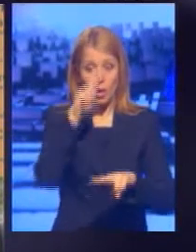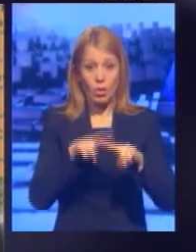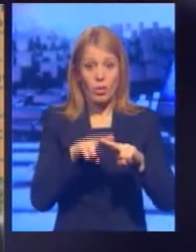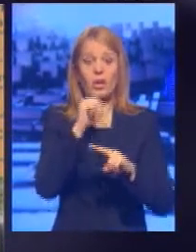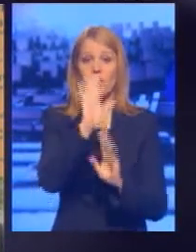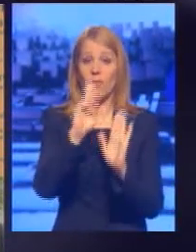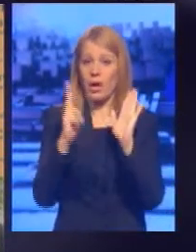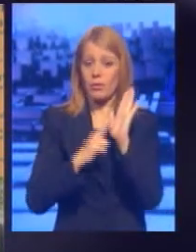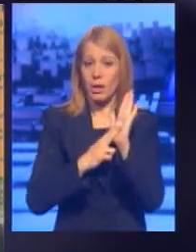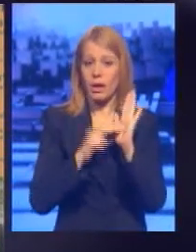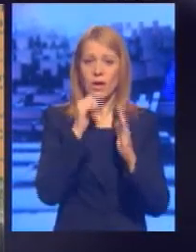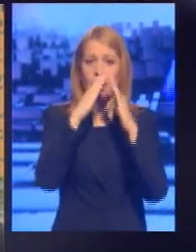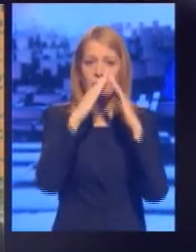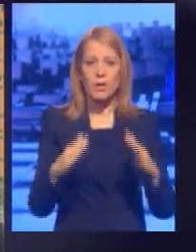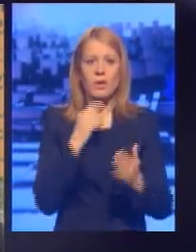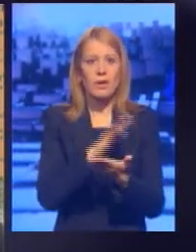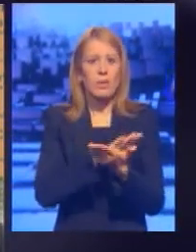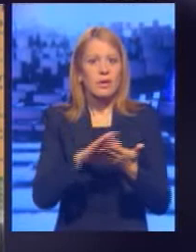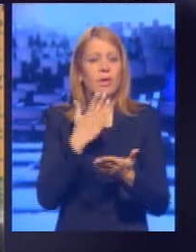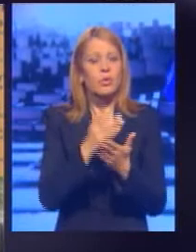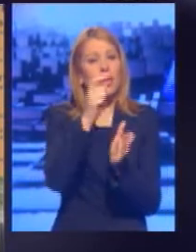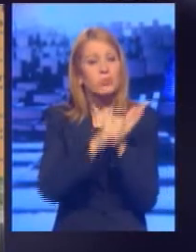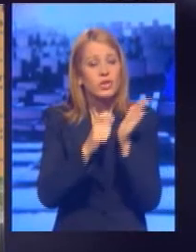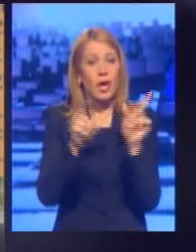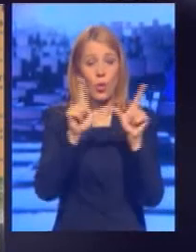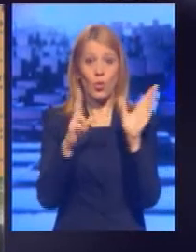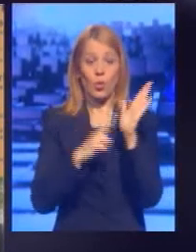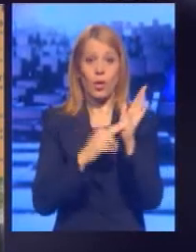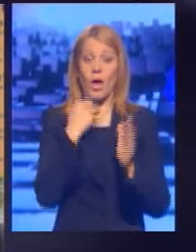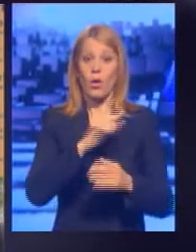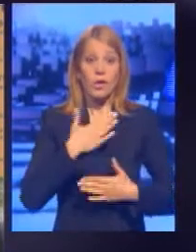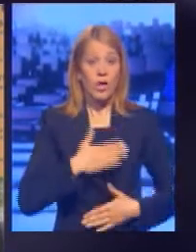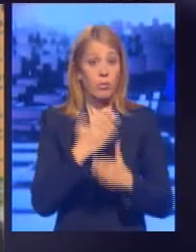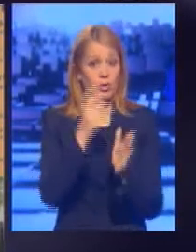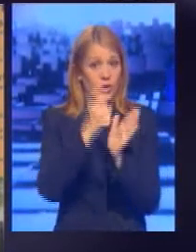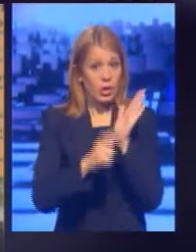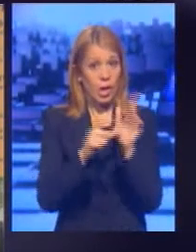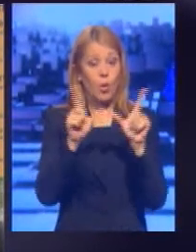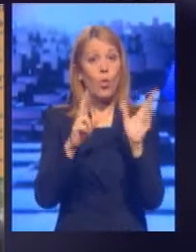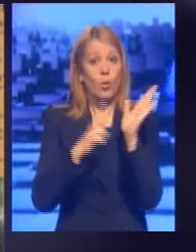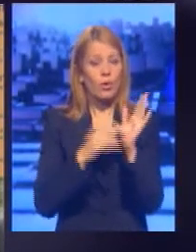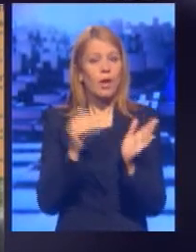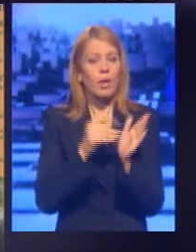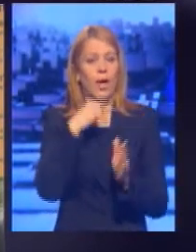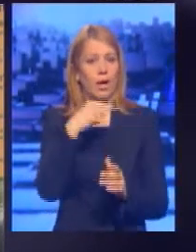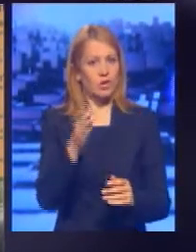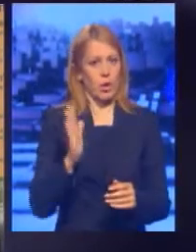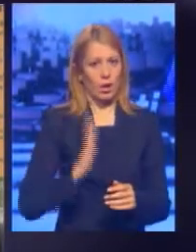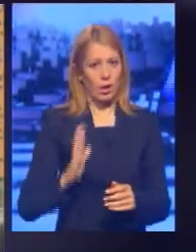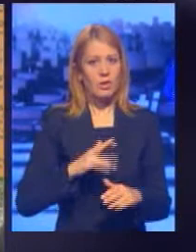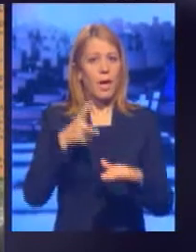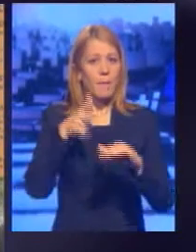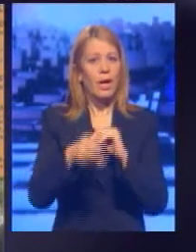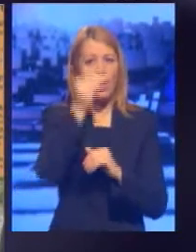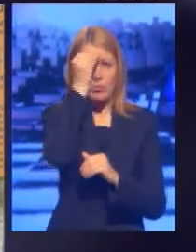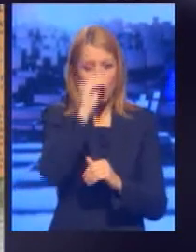prava, odnosno na domaće, je pretposlaka da budete članico jedinacije. Ako nećemo da budemo članico jedinacije, onda to treba kažemo građanima, da prekinemo